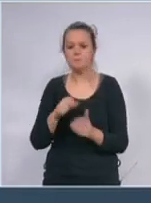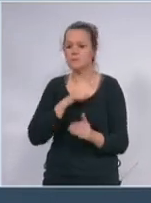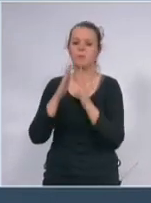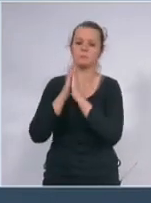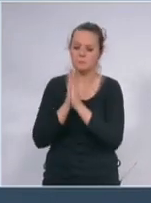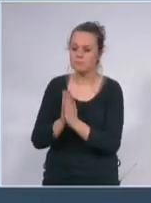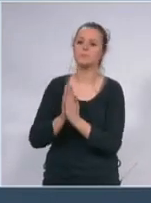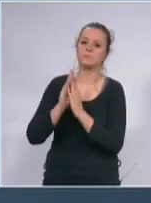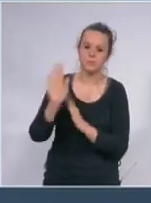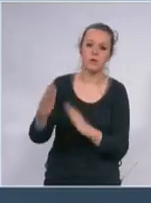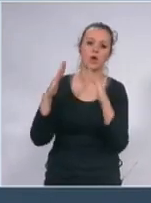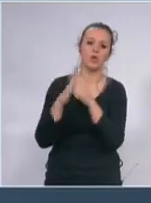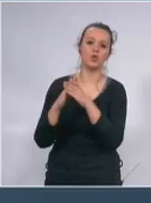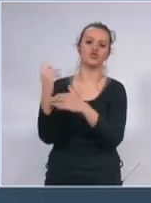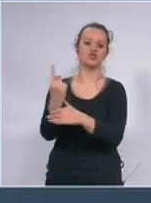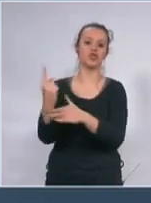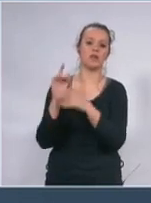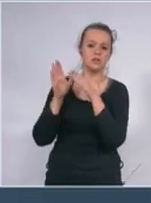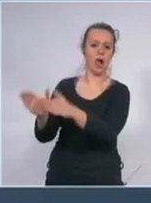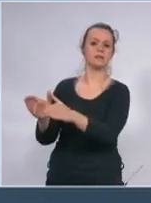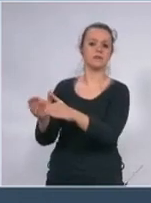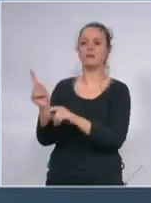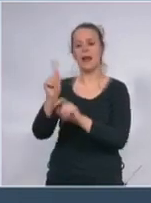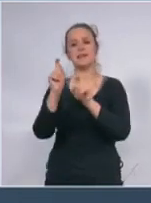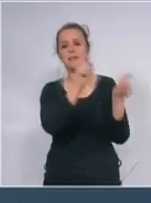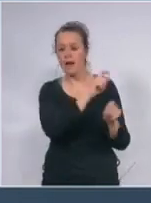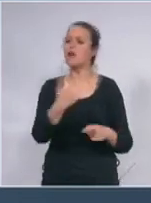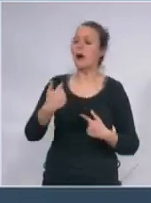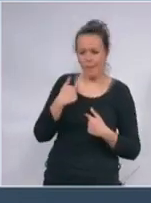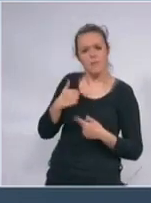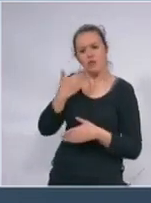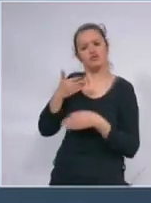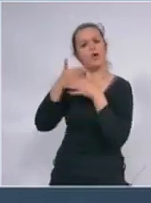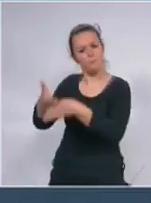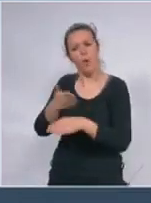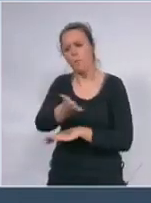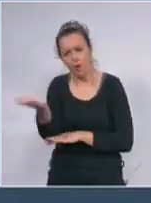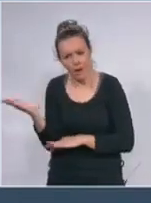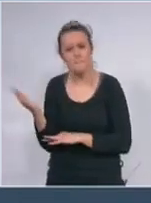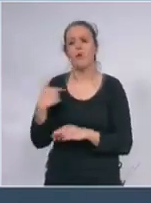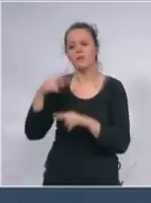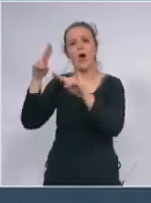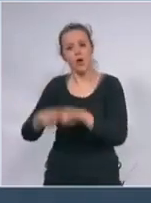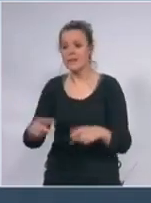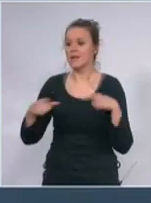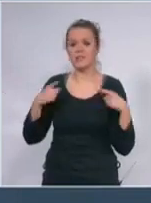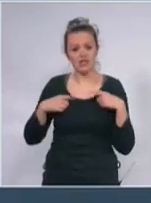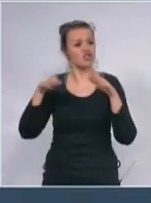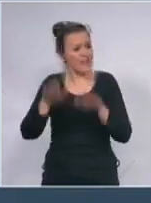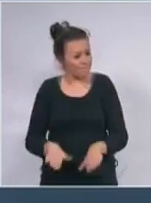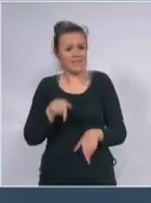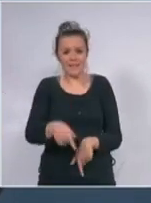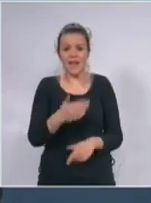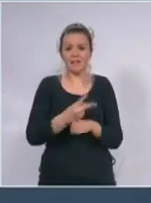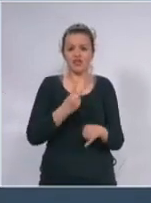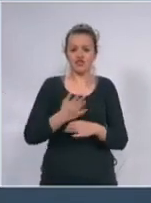zarazite druge a vama ćemo pomoći i borit ćemo se zajedno sa vama i borit ćemo se da ostanete da živite i da radite u svoje zemlji